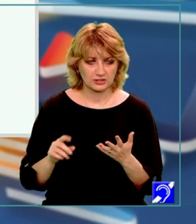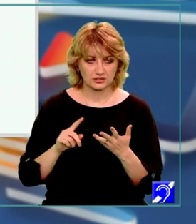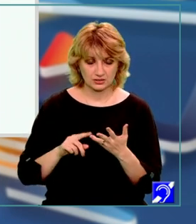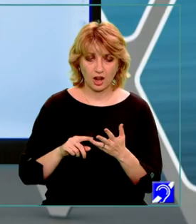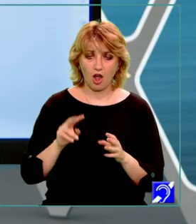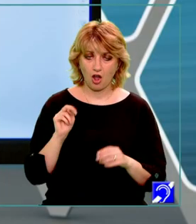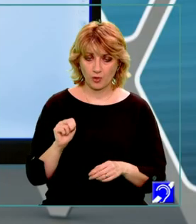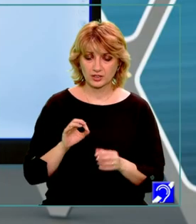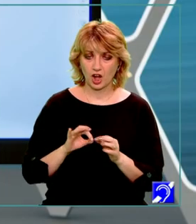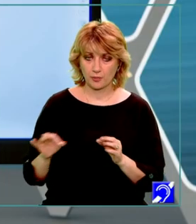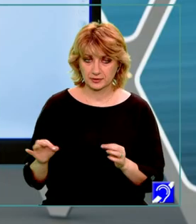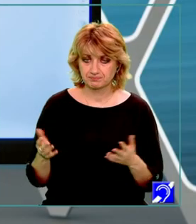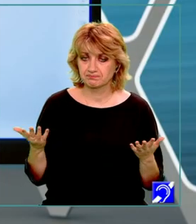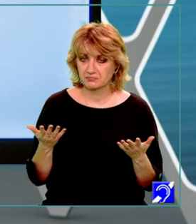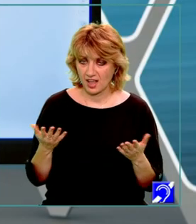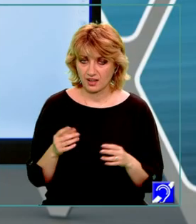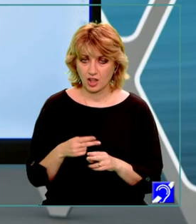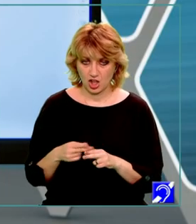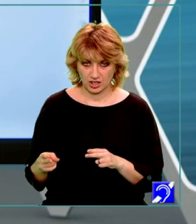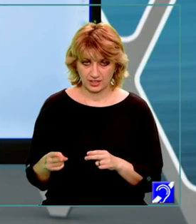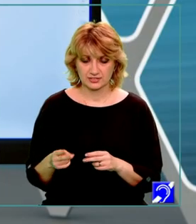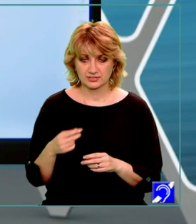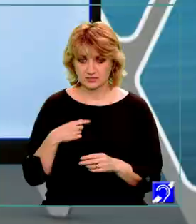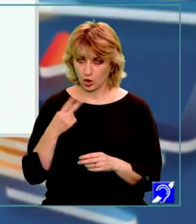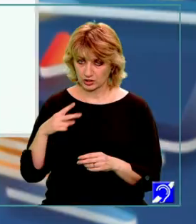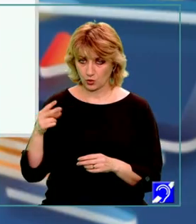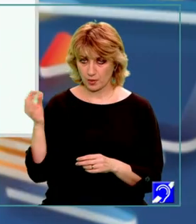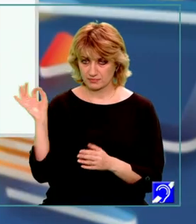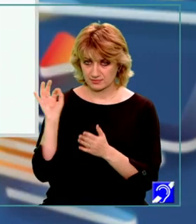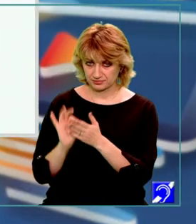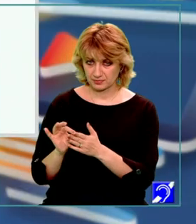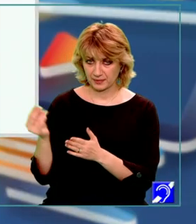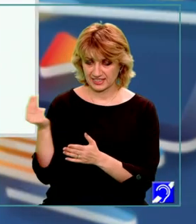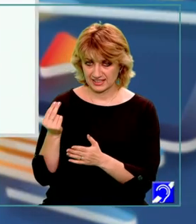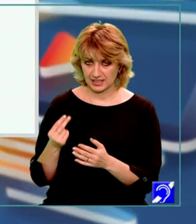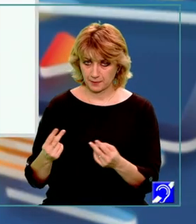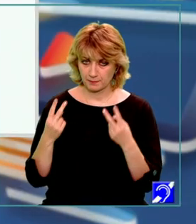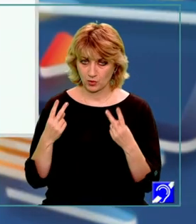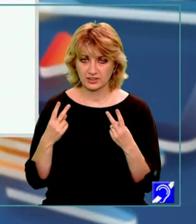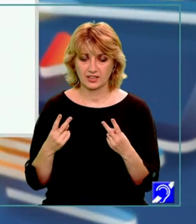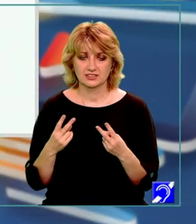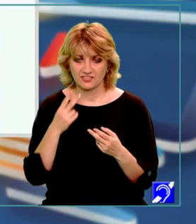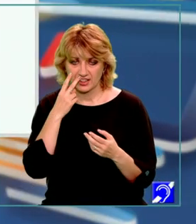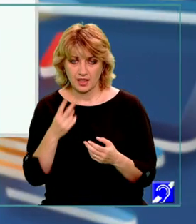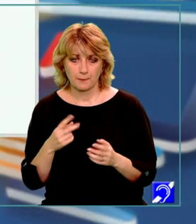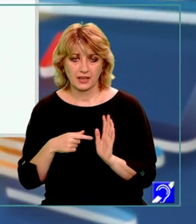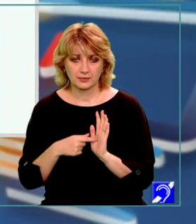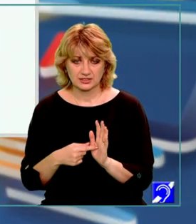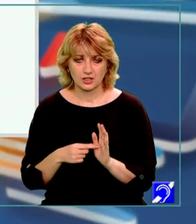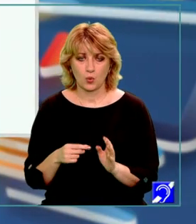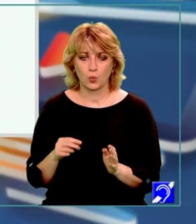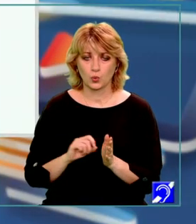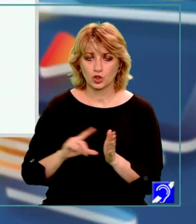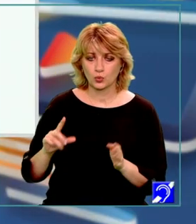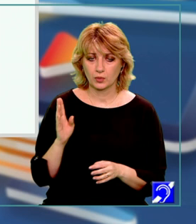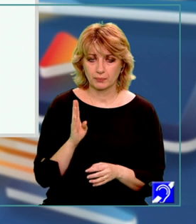km. Continuăm să ne marcăm pe desen pentru că este foarte important să vedem reprezentările. Unghiul B 60